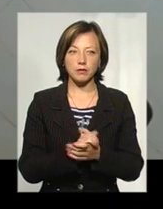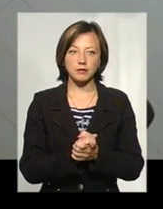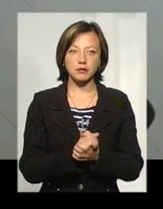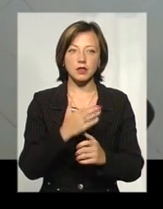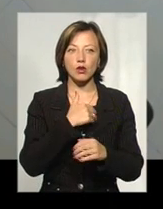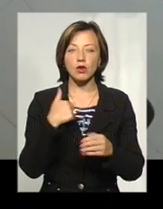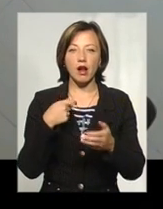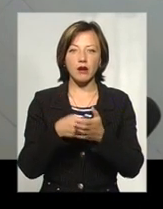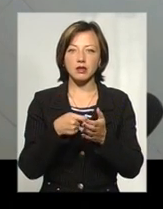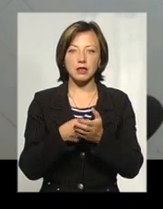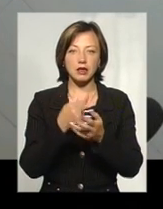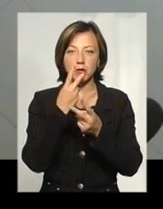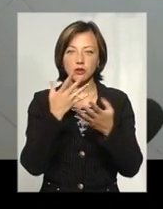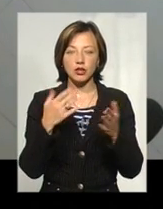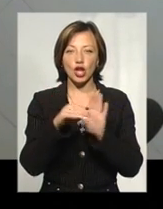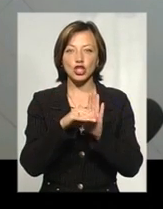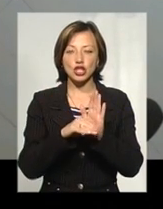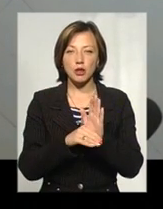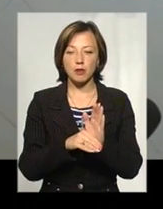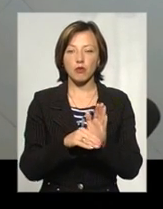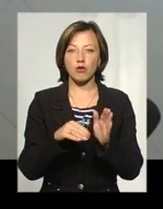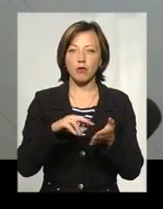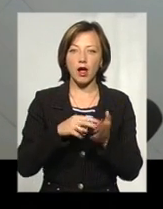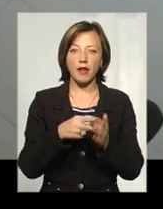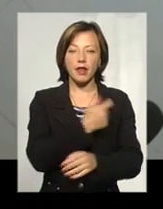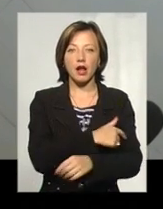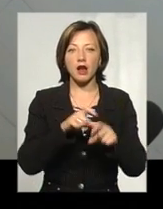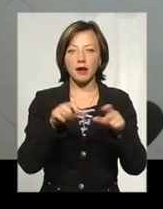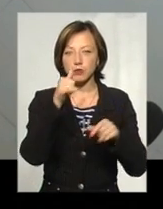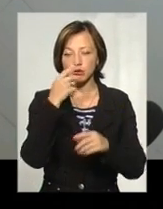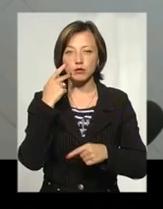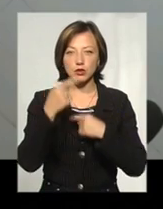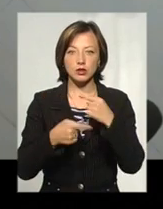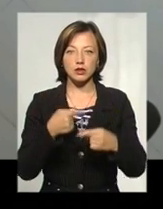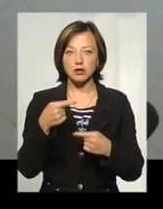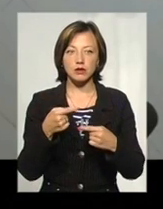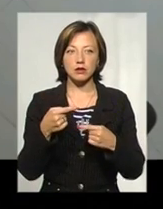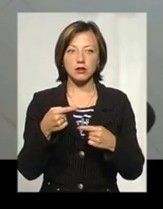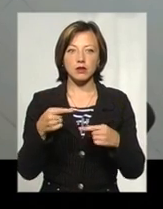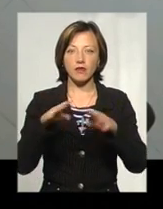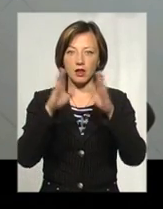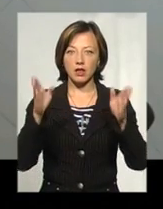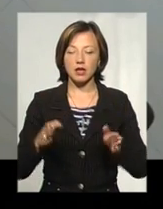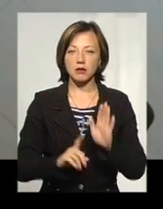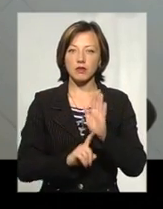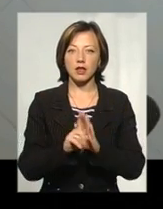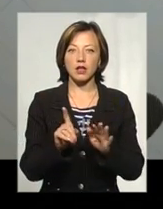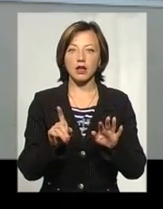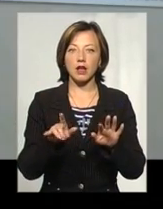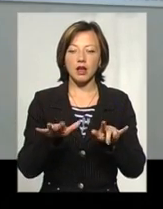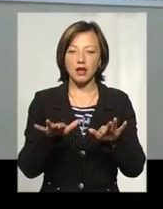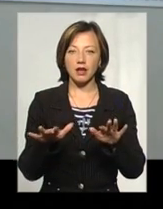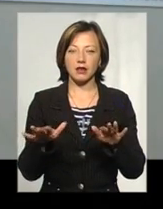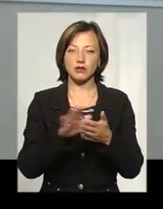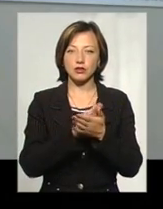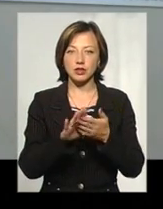передбачає якоїсь графіку чи режиму, лікарня не може постійно автоклави великі запускати, стерилізувати це все.